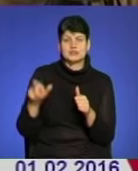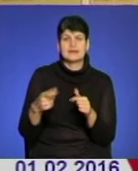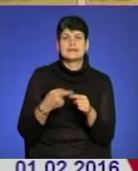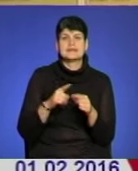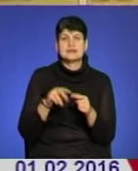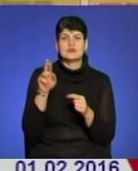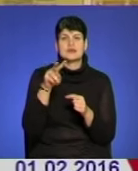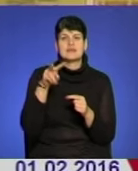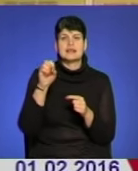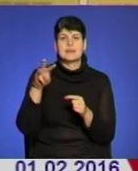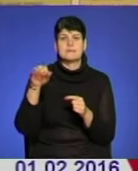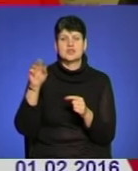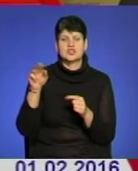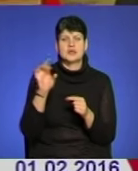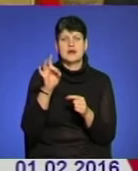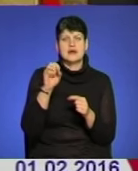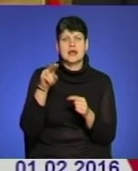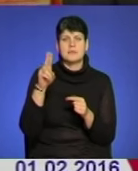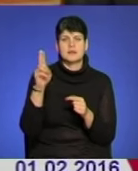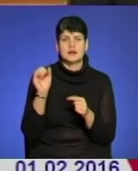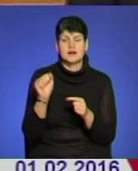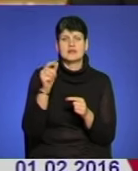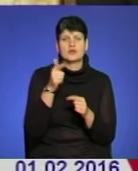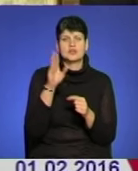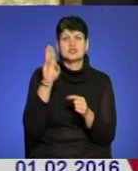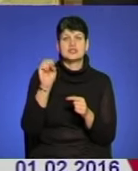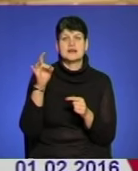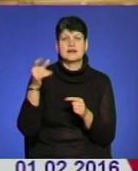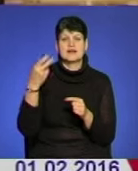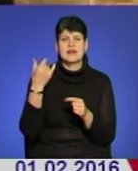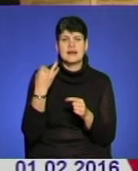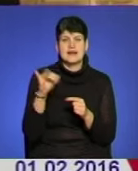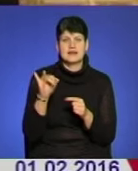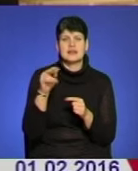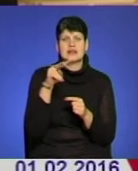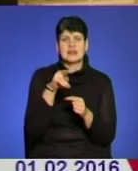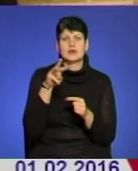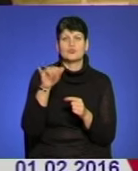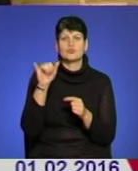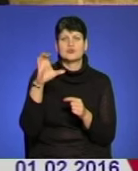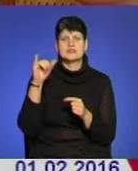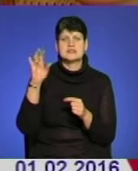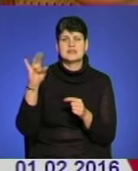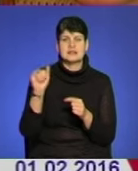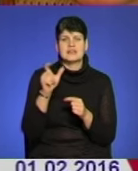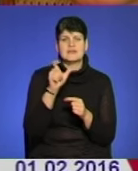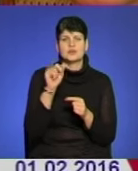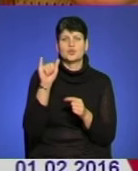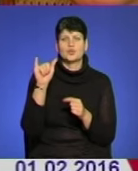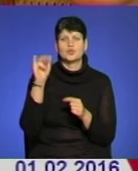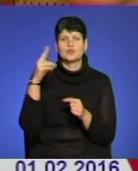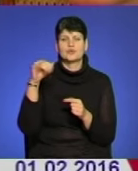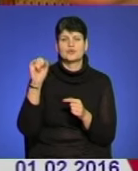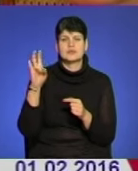– Ярослав Лемішка, Борис Ребка, Григорій Шергей, Микола Лазарович, Лілія Мусіхіна, Євген Удін, Микола Шевчук,